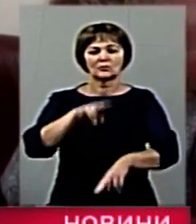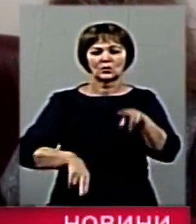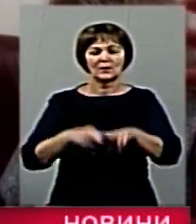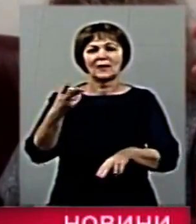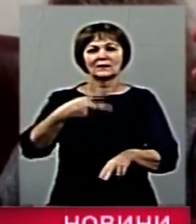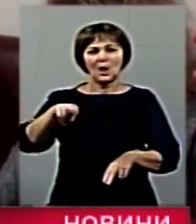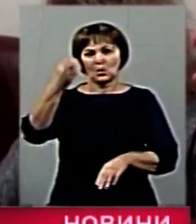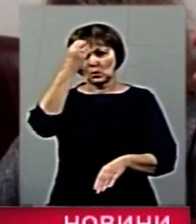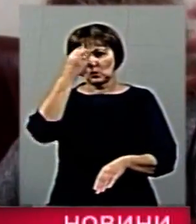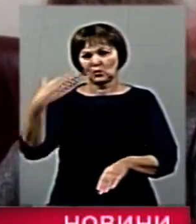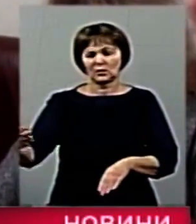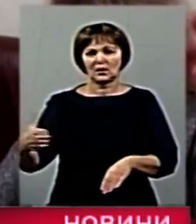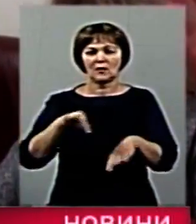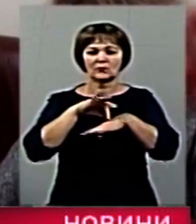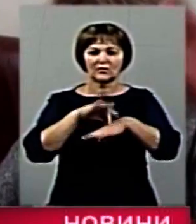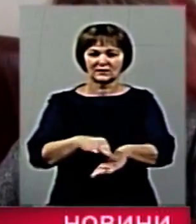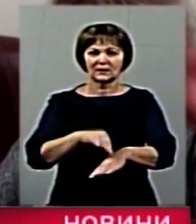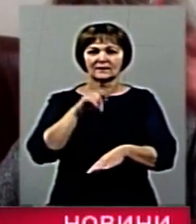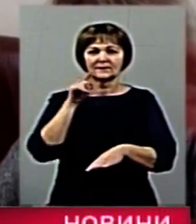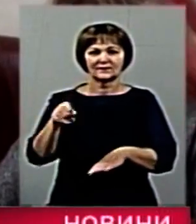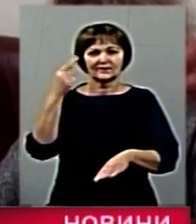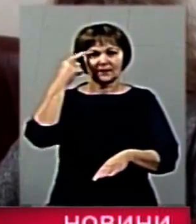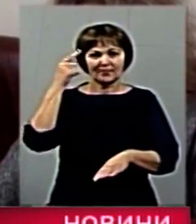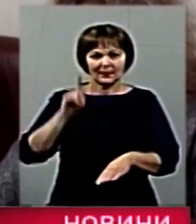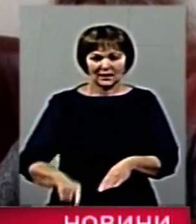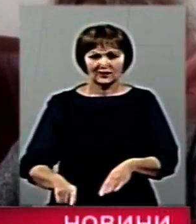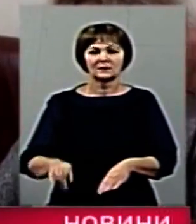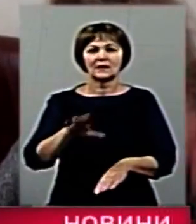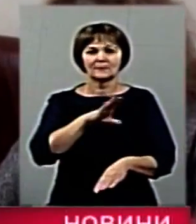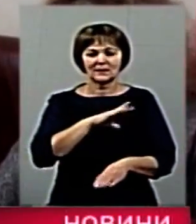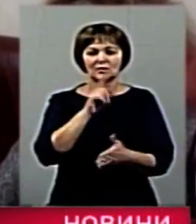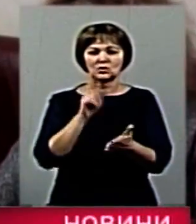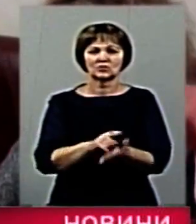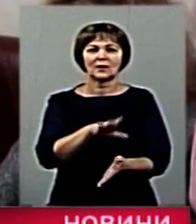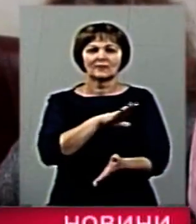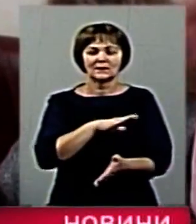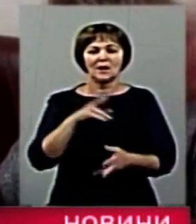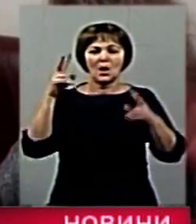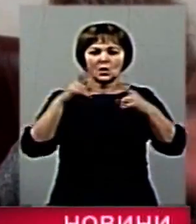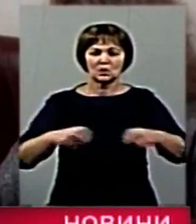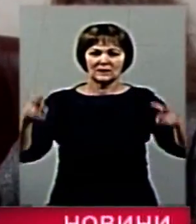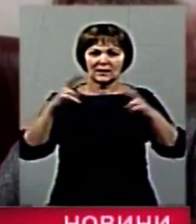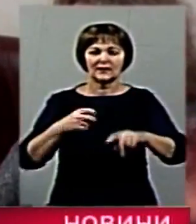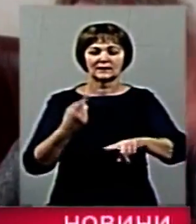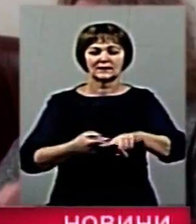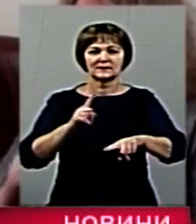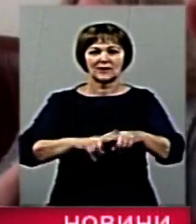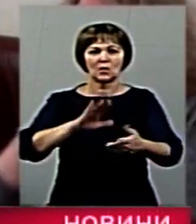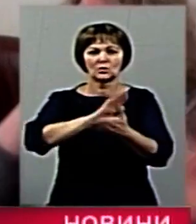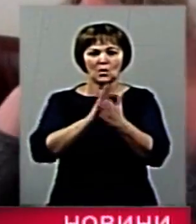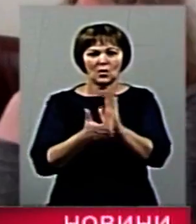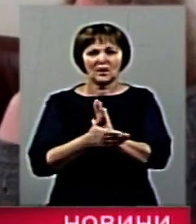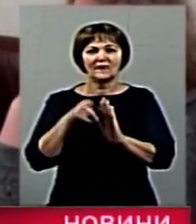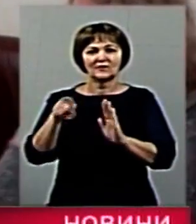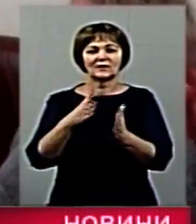культурного призначення. Ми навіть не мали розглядати цей договір, тому що він іде